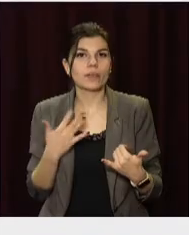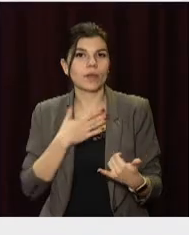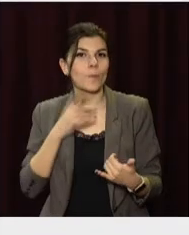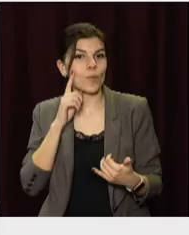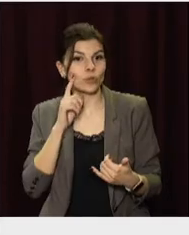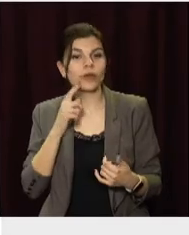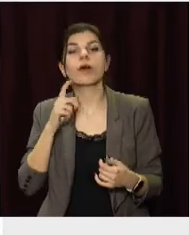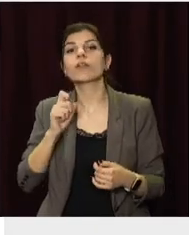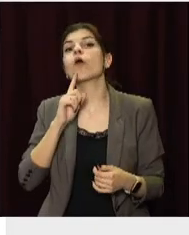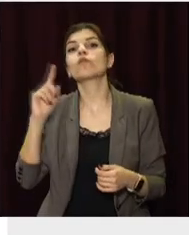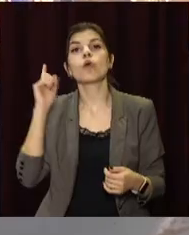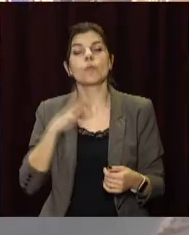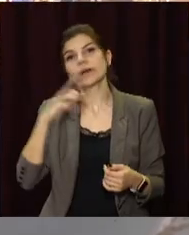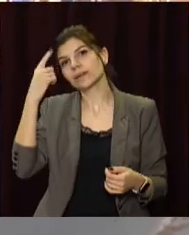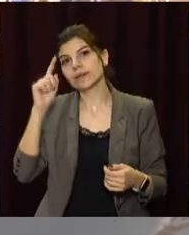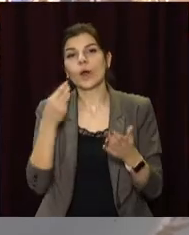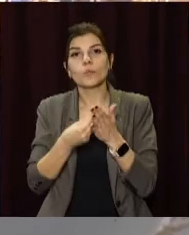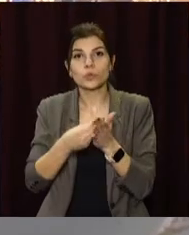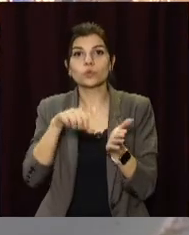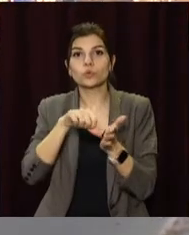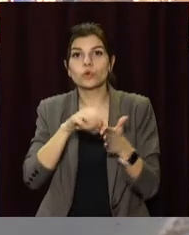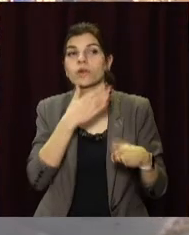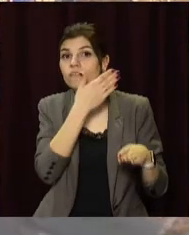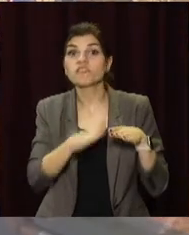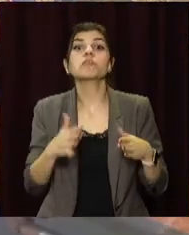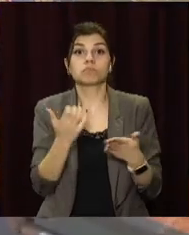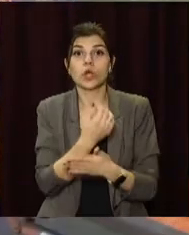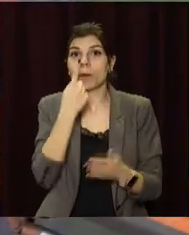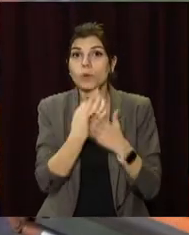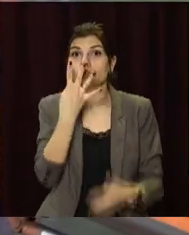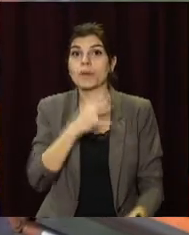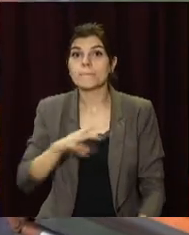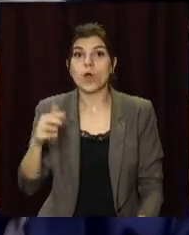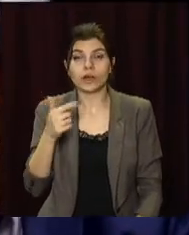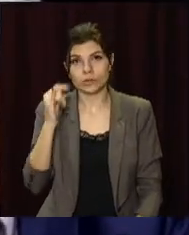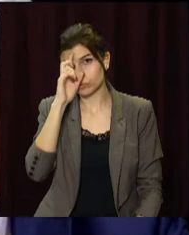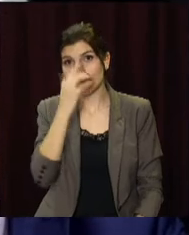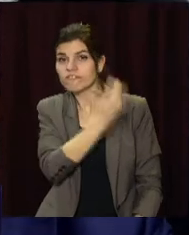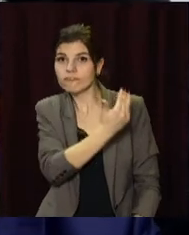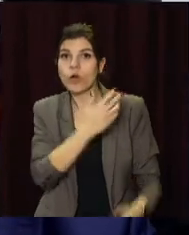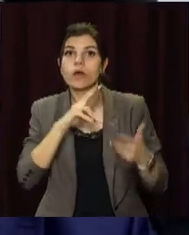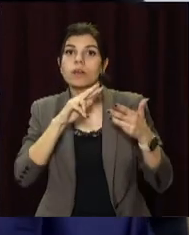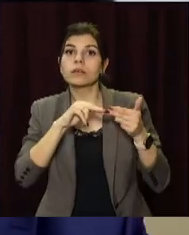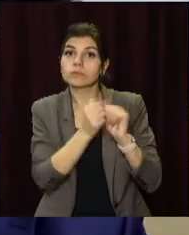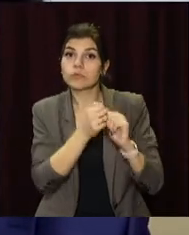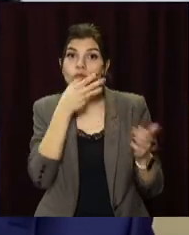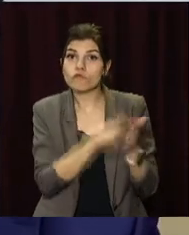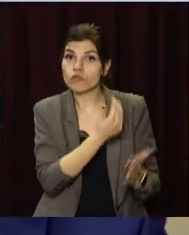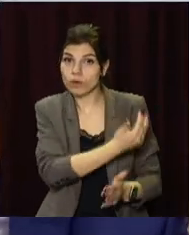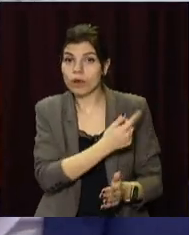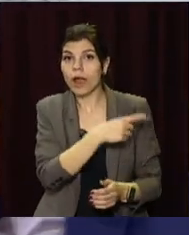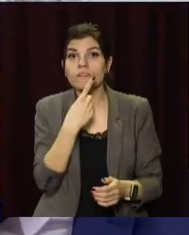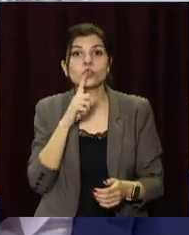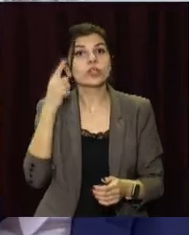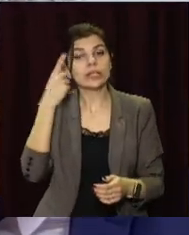Торік на реалізацію проєктів «Бюджет участі» виділили майже 4 мільйони гривень з бюджету Кам'янського. Тоді фінансували ідеї,